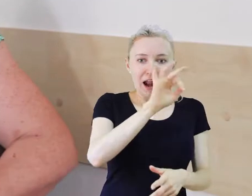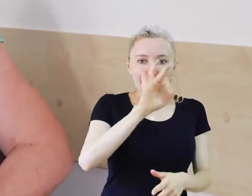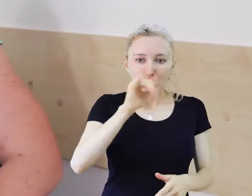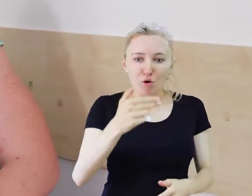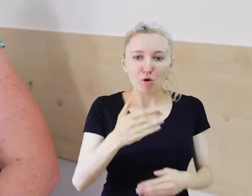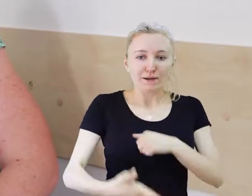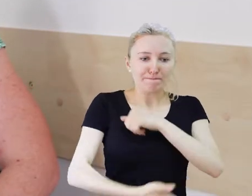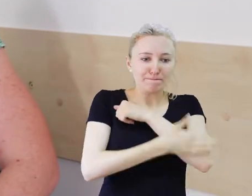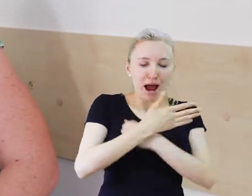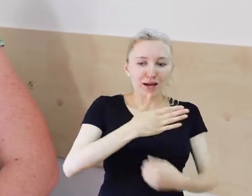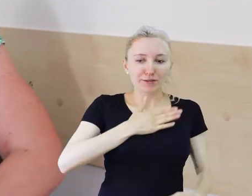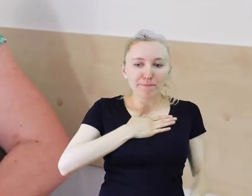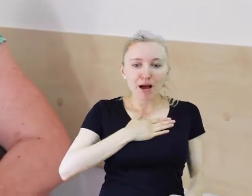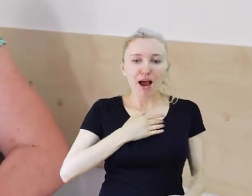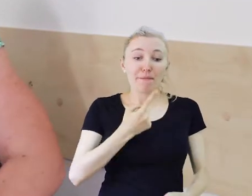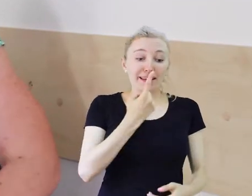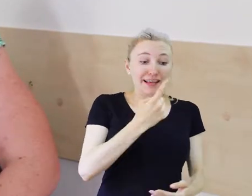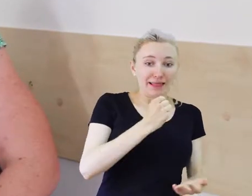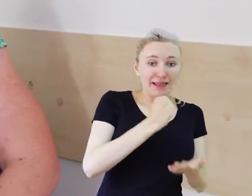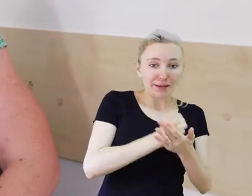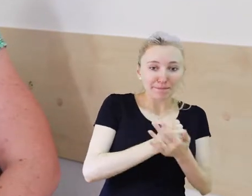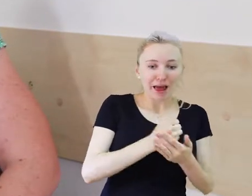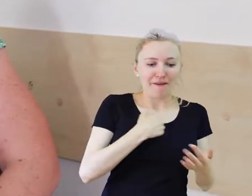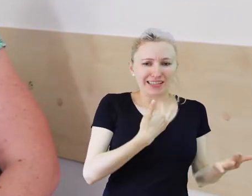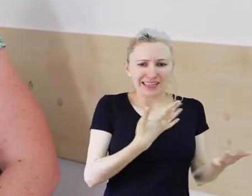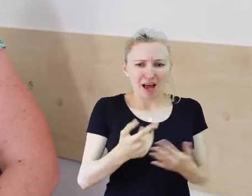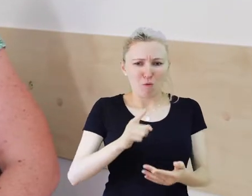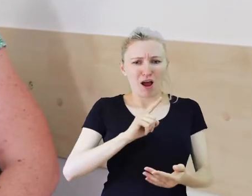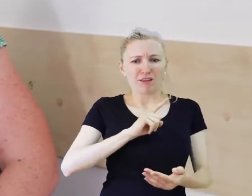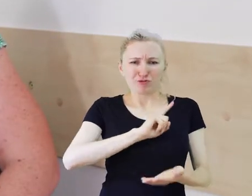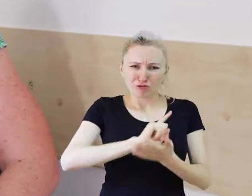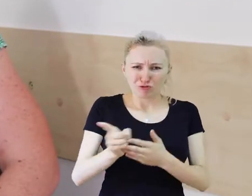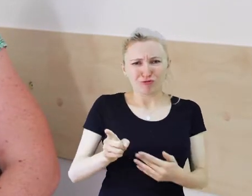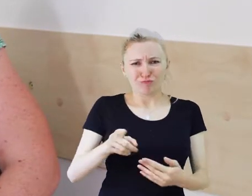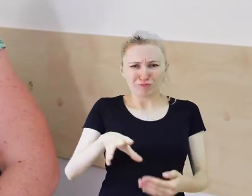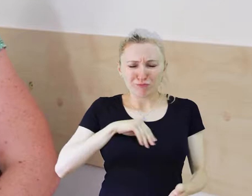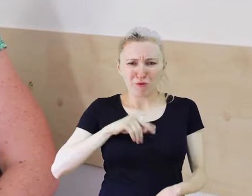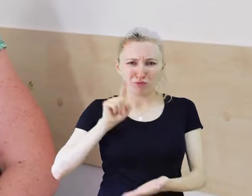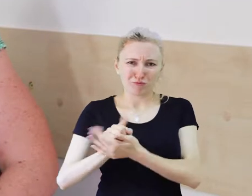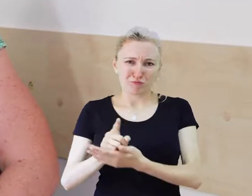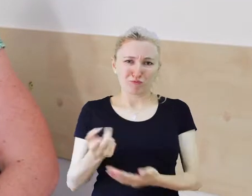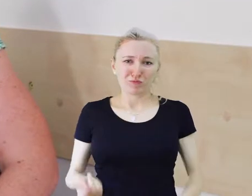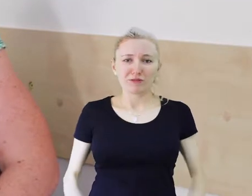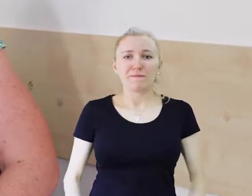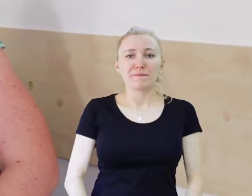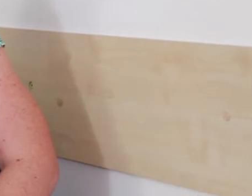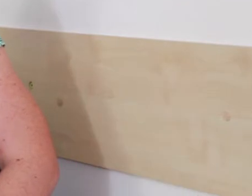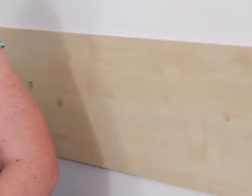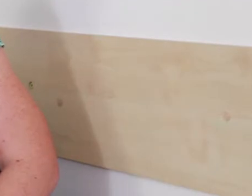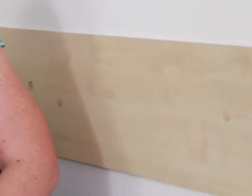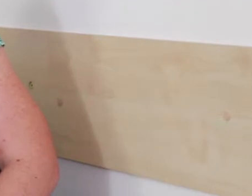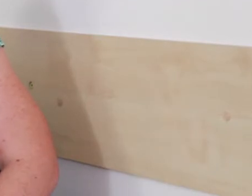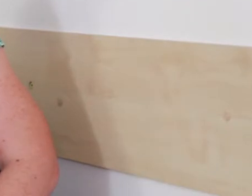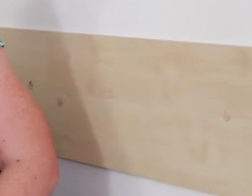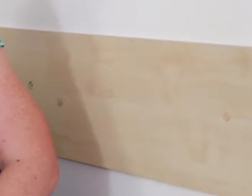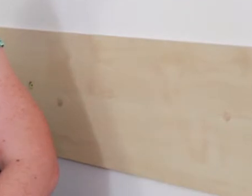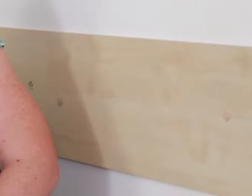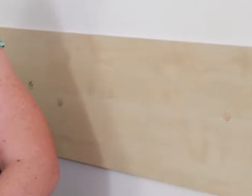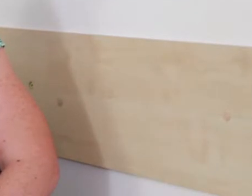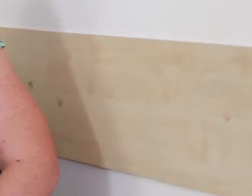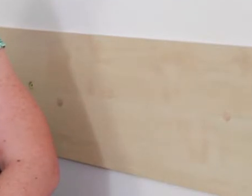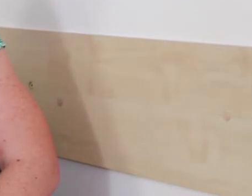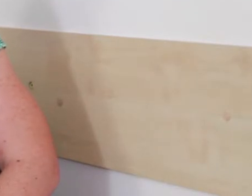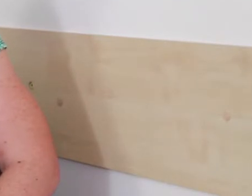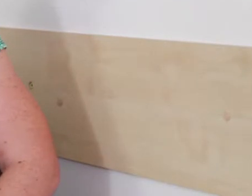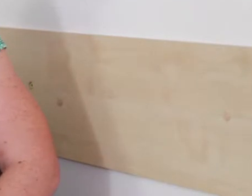rozmach taki. czułam, że można niejedną sprawę po prostu załatwić, przebrnąć. Mając właśnie